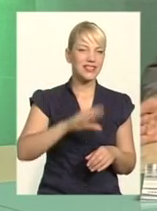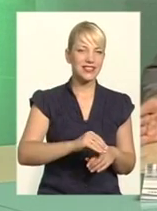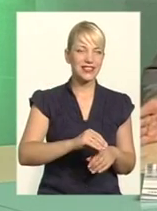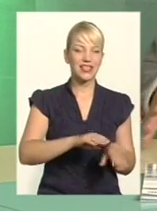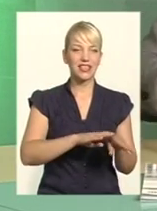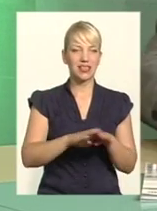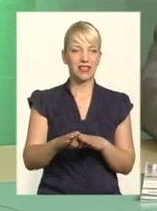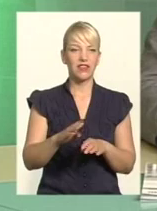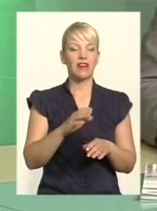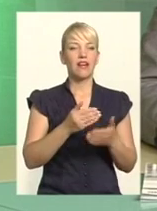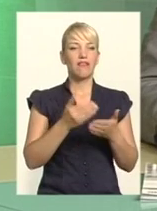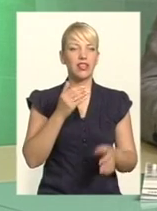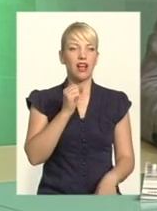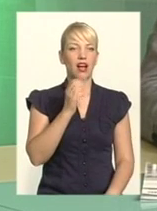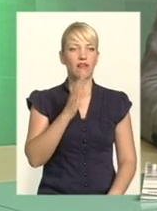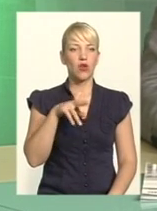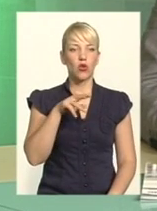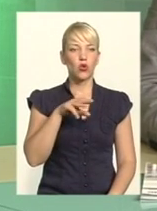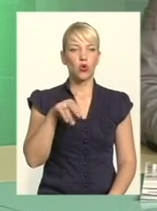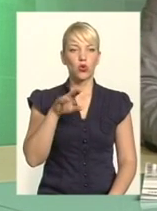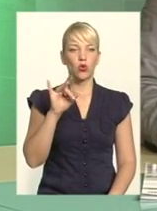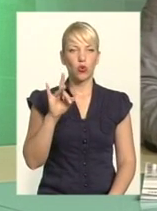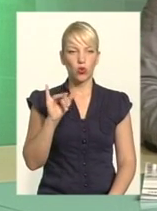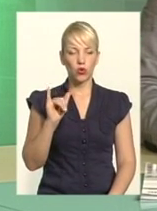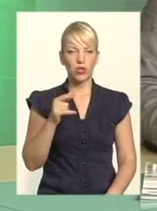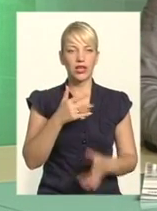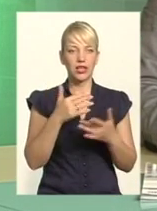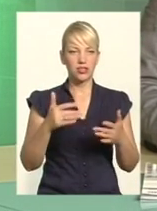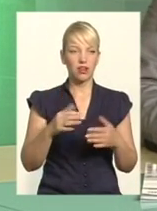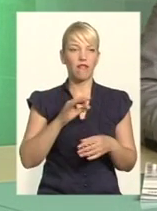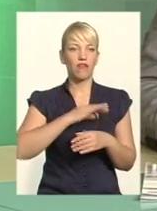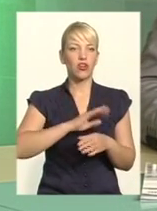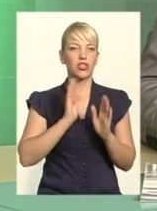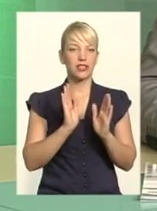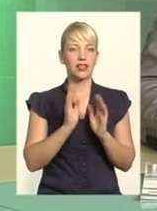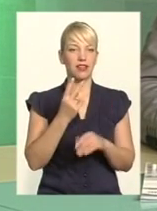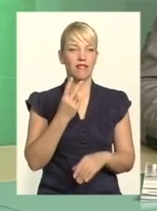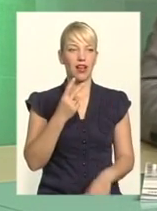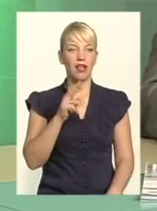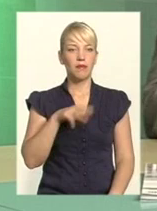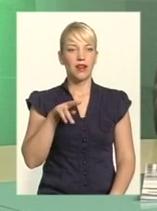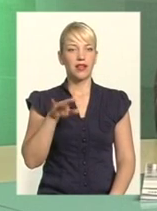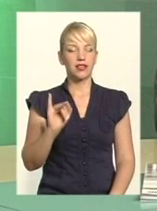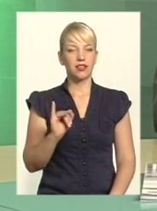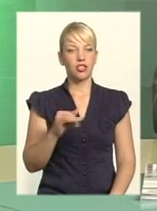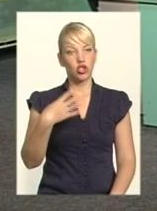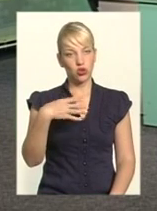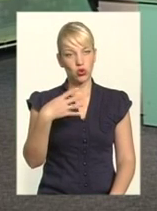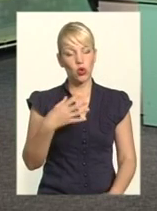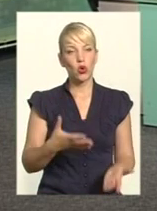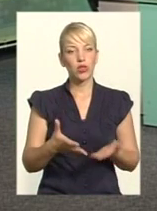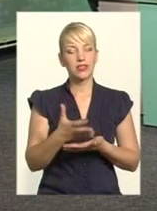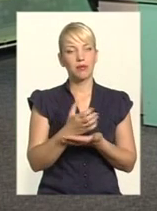до тих, що були передані, використано лише 2 мільярди. 40 зібрали, 2 мільярди використали.